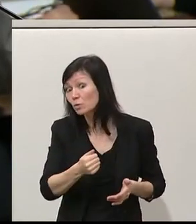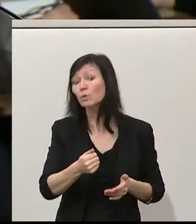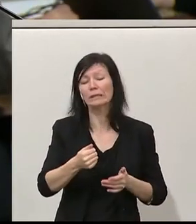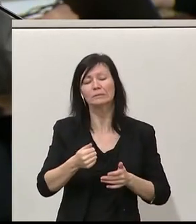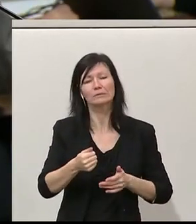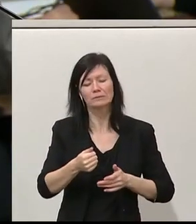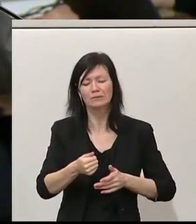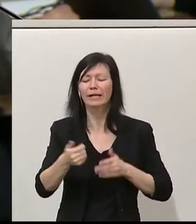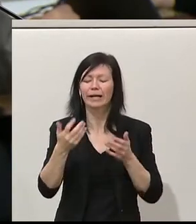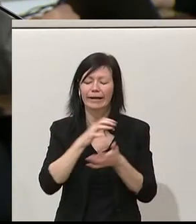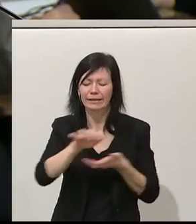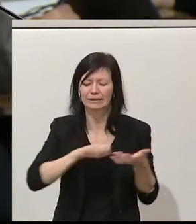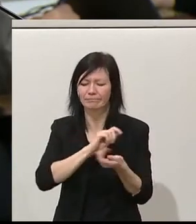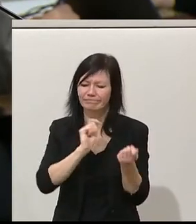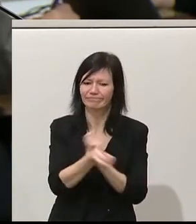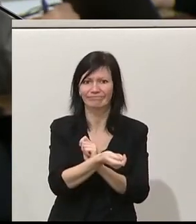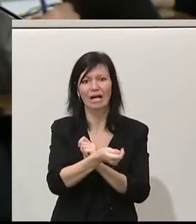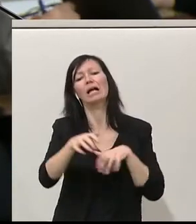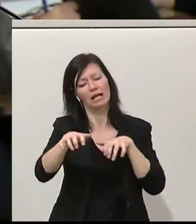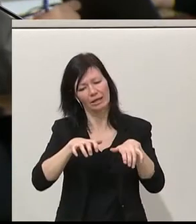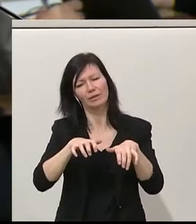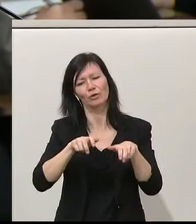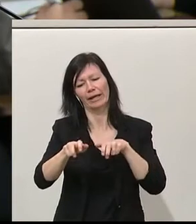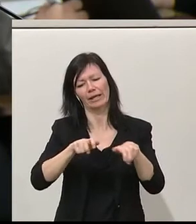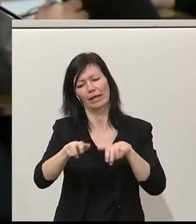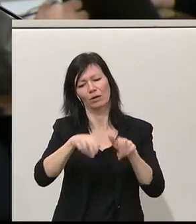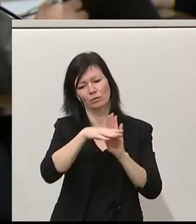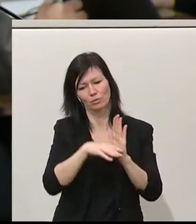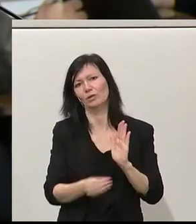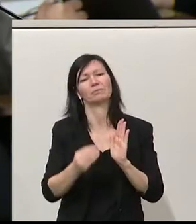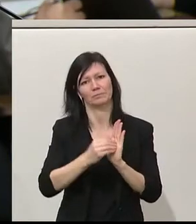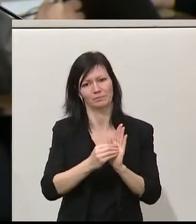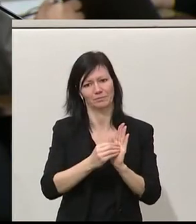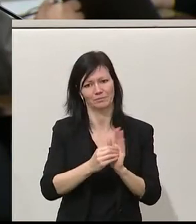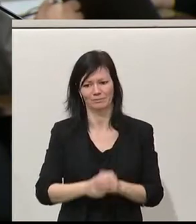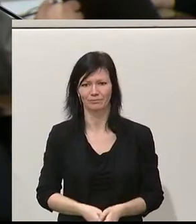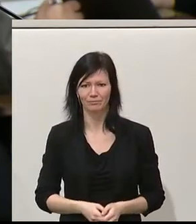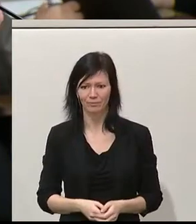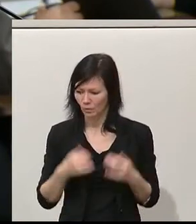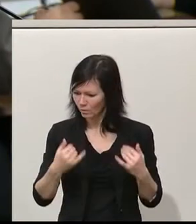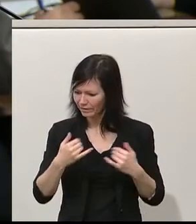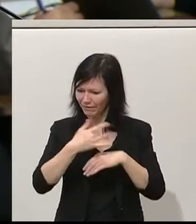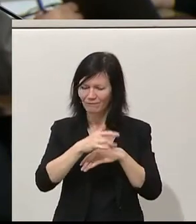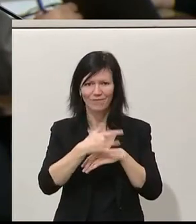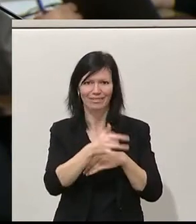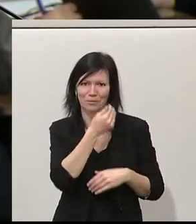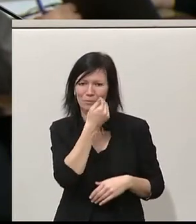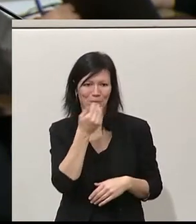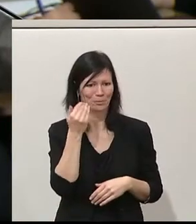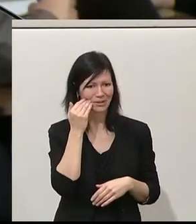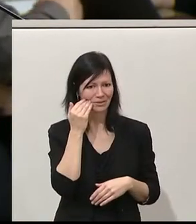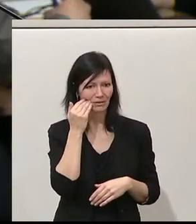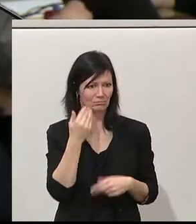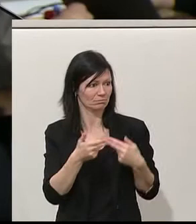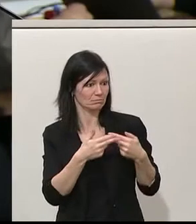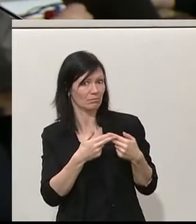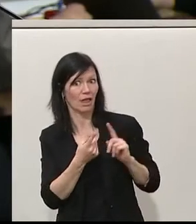um dieser Krise zu begegnen. Und es ist Freitag, es ist Freitagmittag. Nicht weit von hier stehen wieder